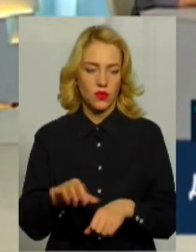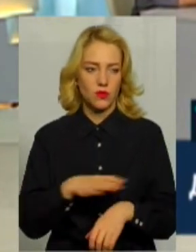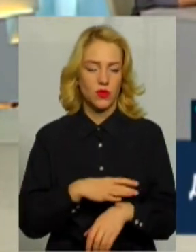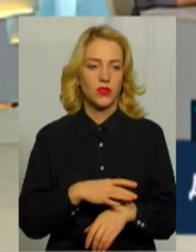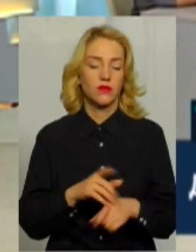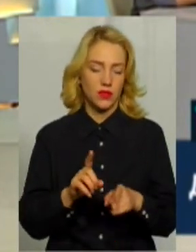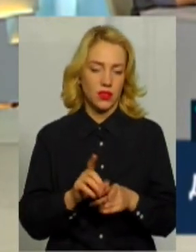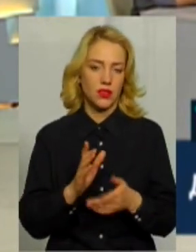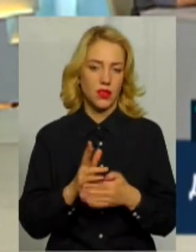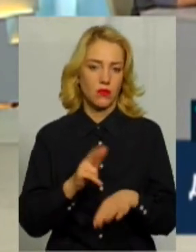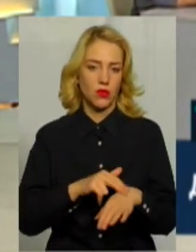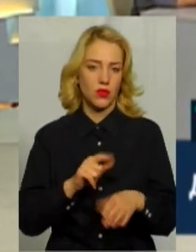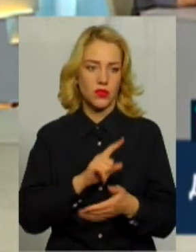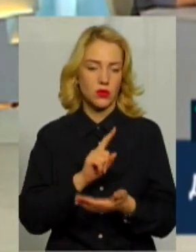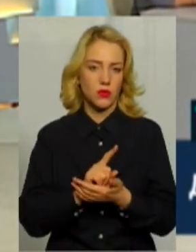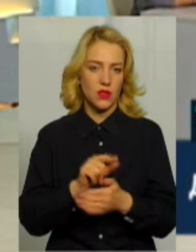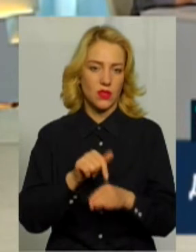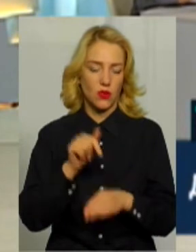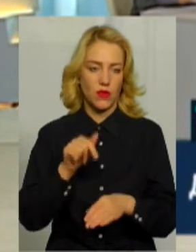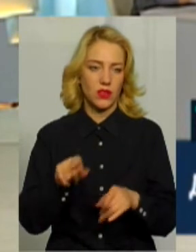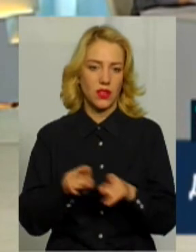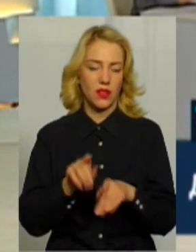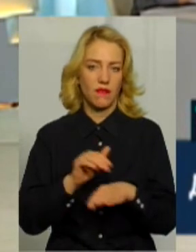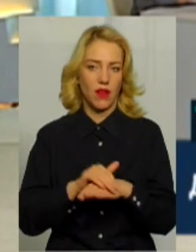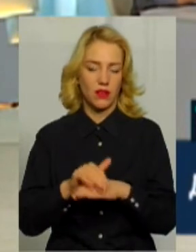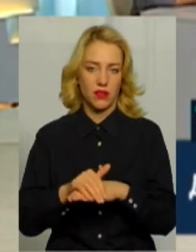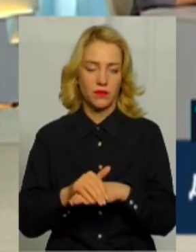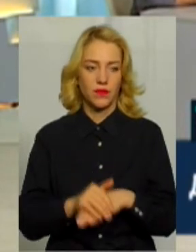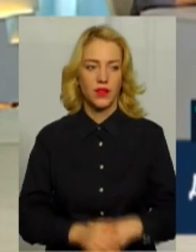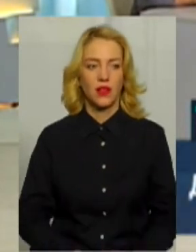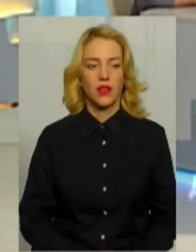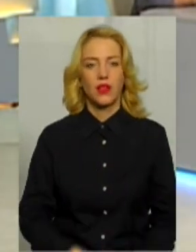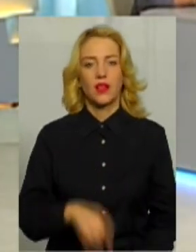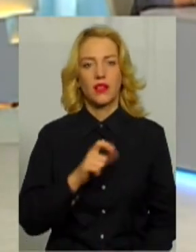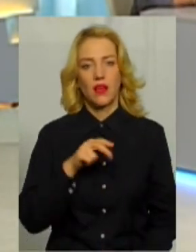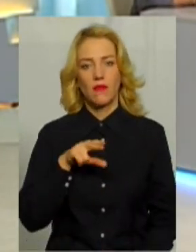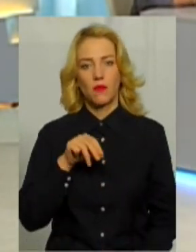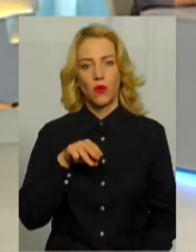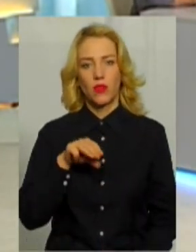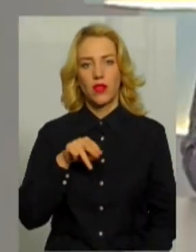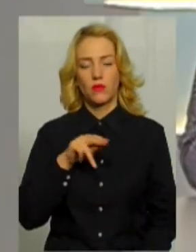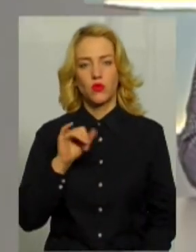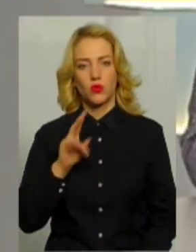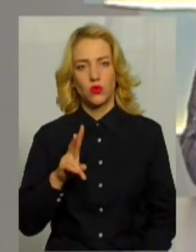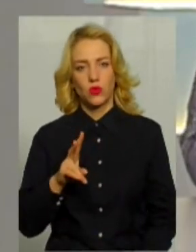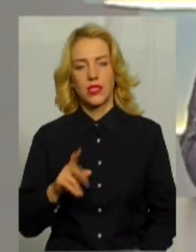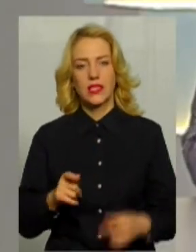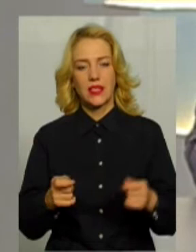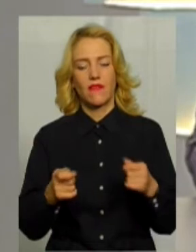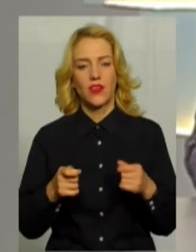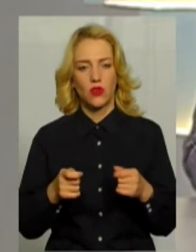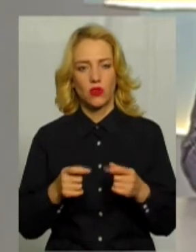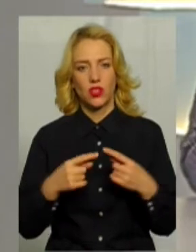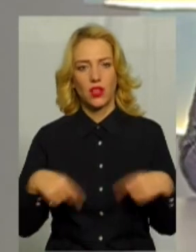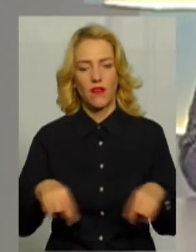і тому так, працівники поліції повинні реагувати на такі факти. Євген Потапчук, завідувач кафедри психології і